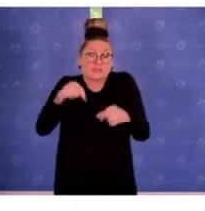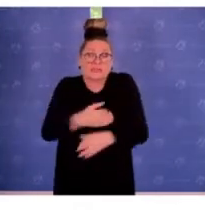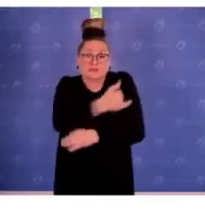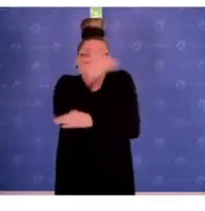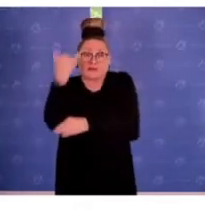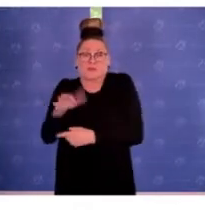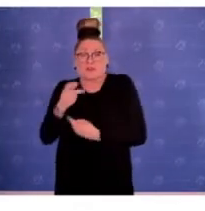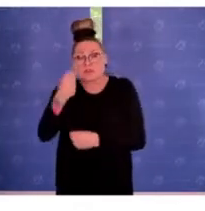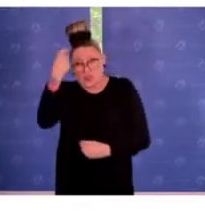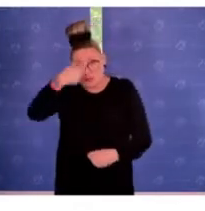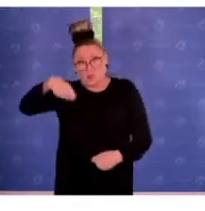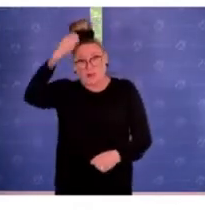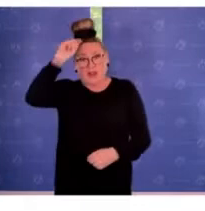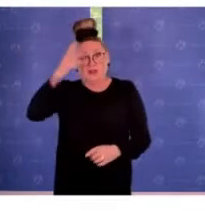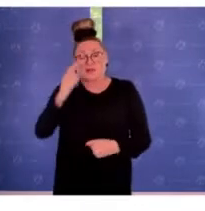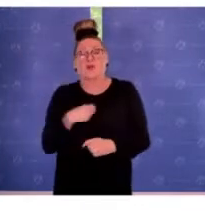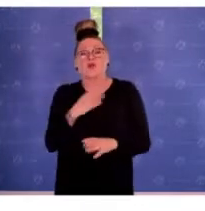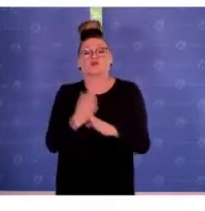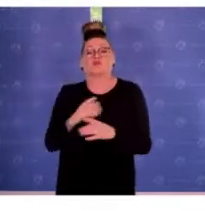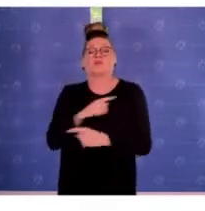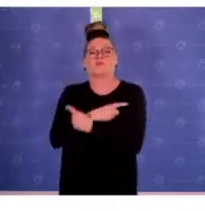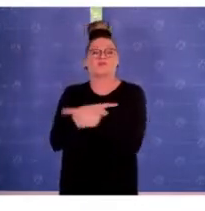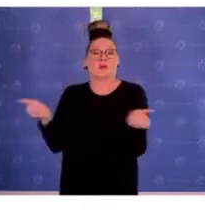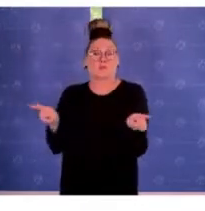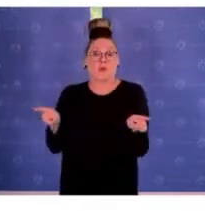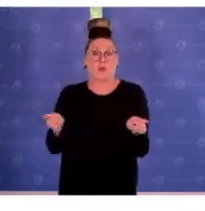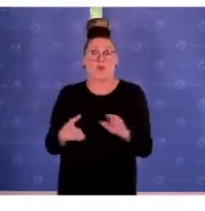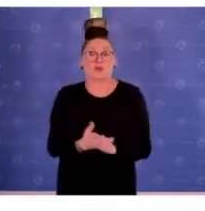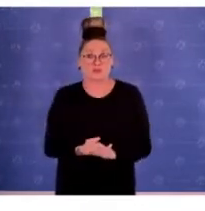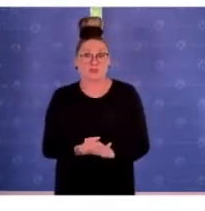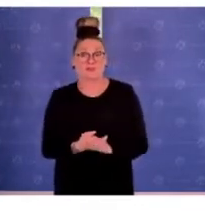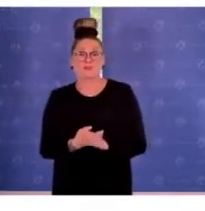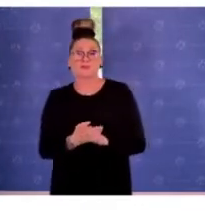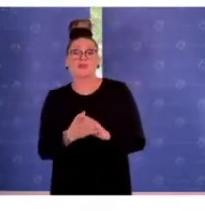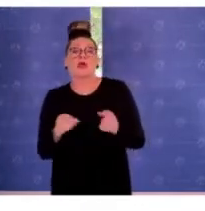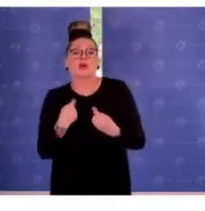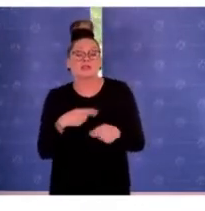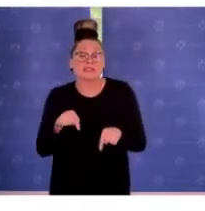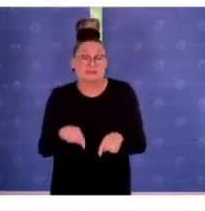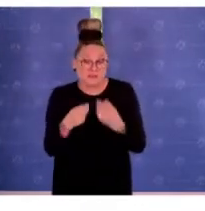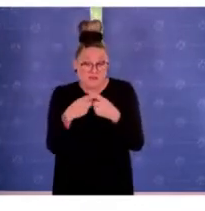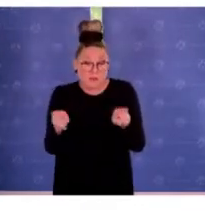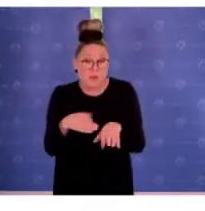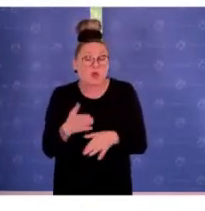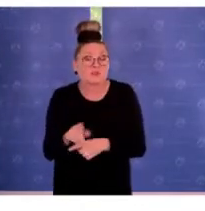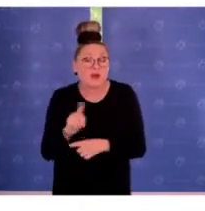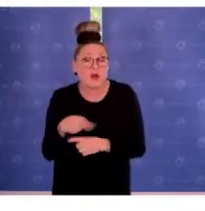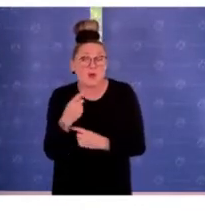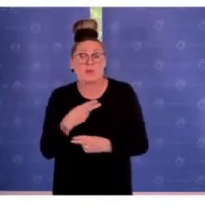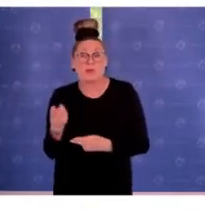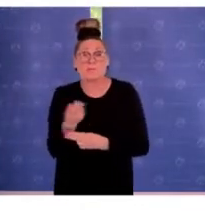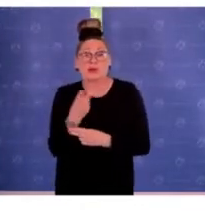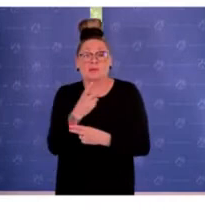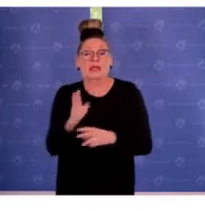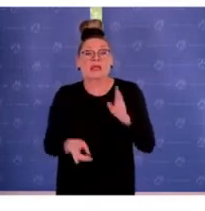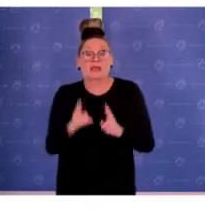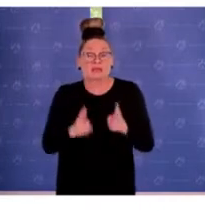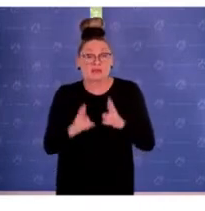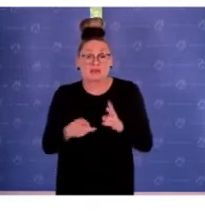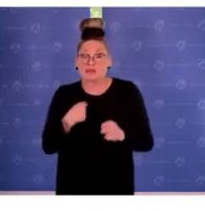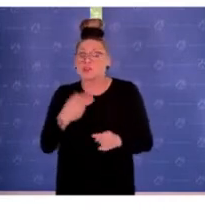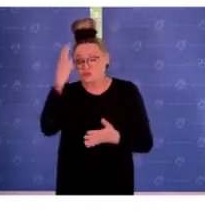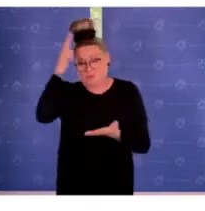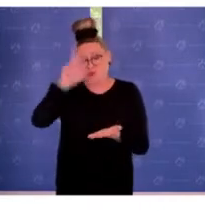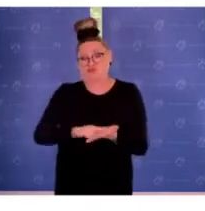der Berliner Versammlungsbehörde verboten worden. Und die Verbote sind auch durch beide Instanzen gerichtlich bestätigt